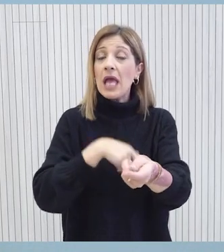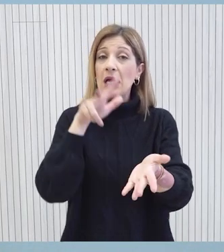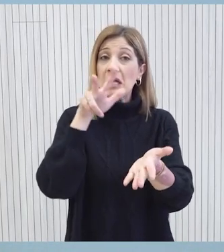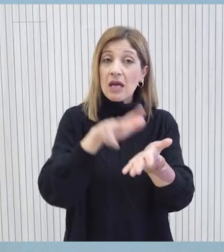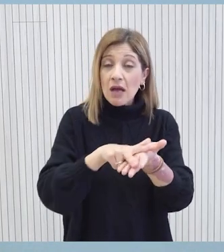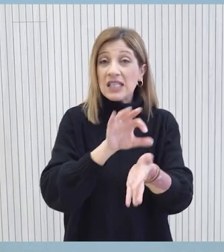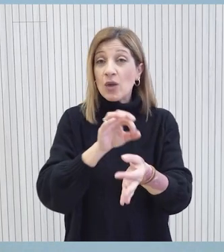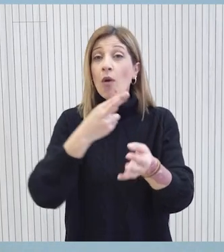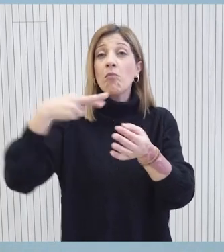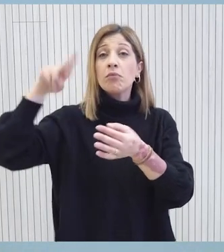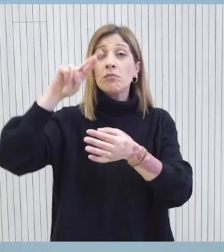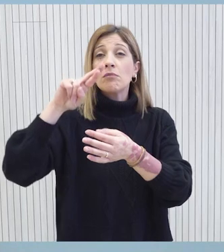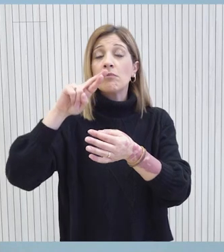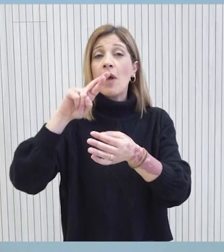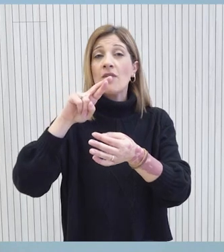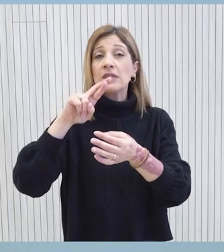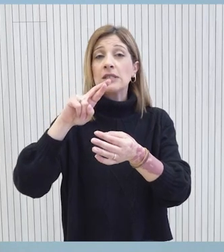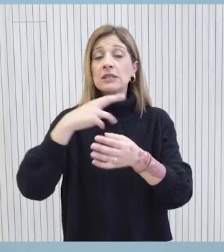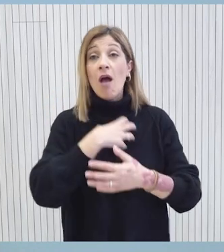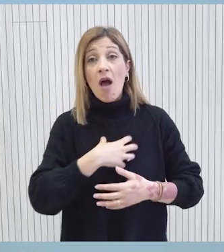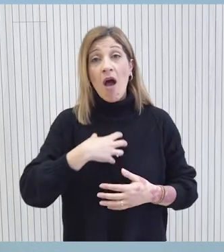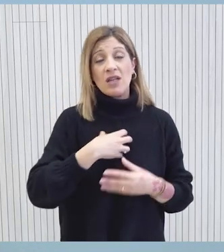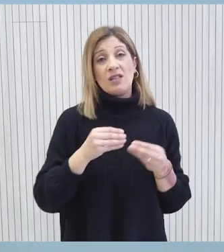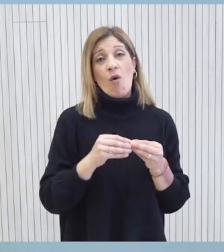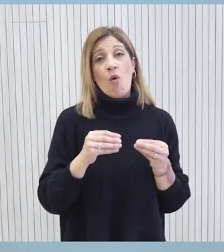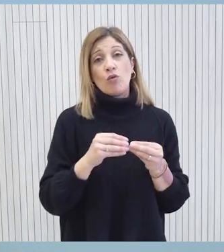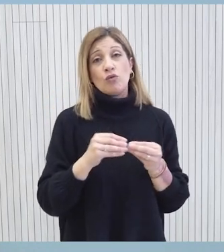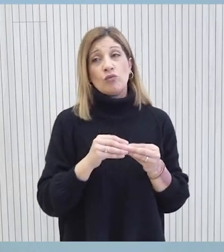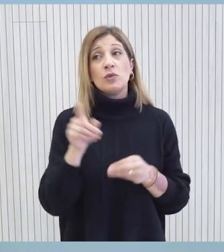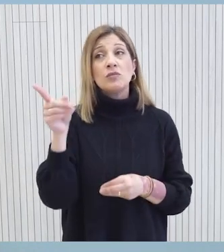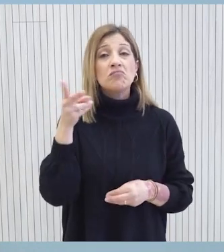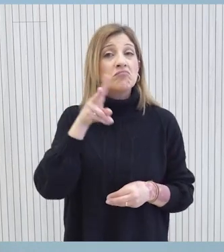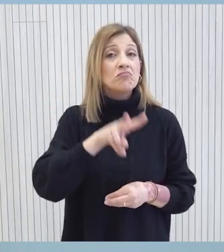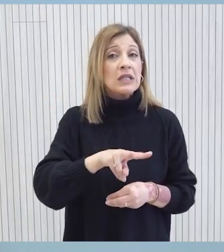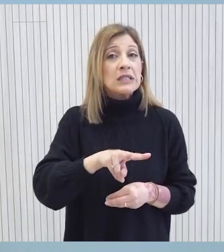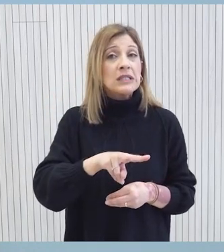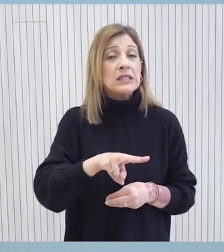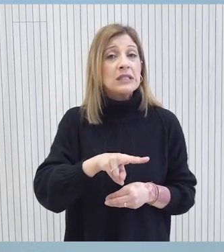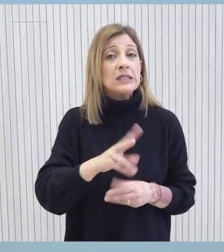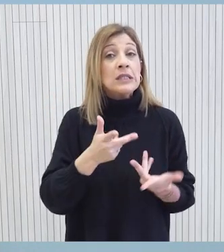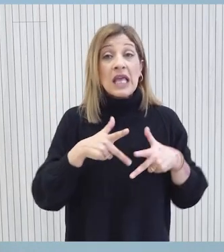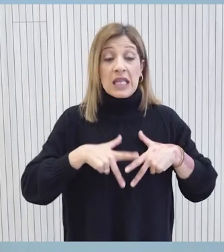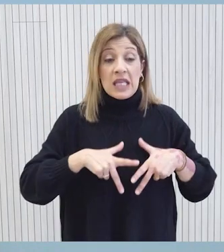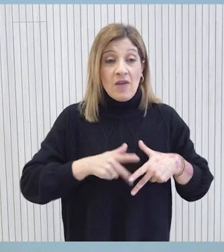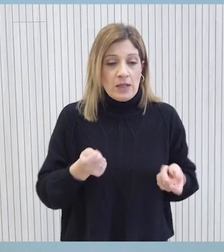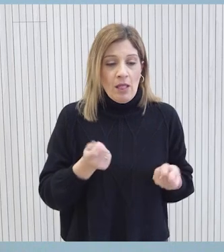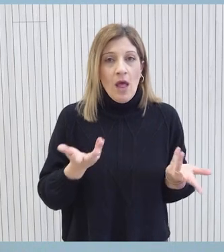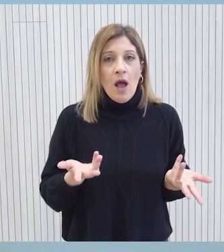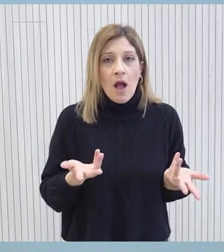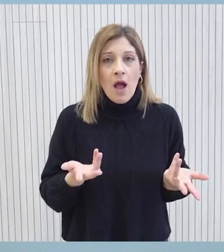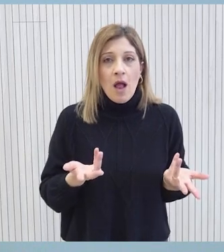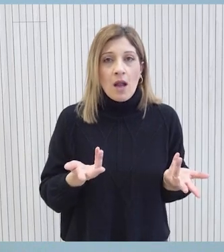επιβάλλουν και νέες αυξήσεις. Οπότε υπάρχει αυτή η αυξία. Πώς σχολιάζεται, πώς μπορεί η κυβέρνηση να προχωρήσει.